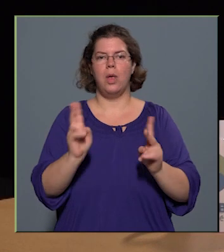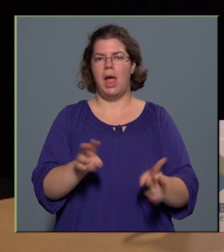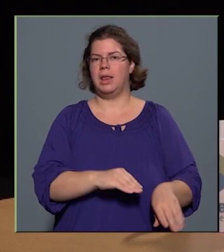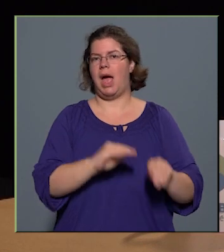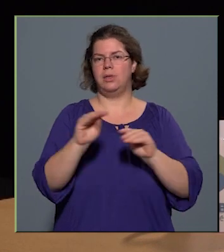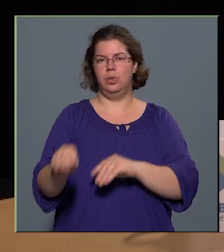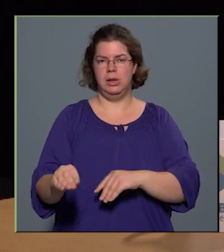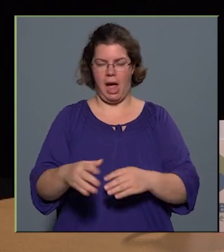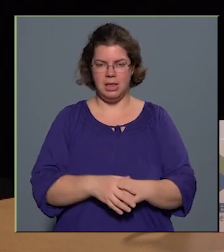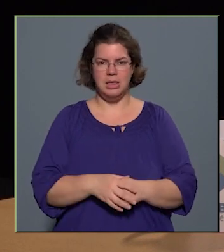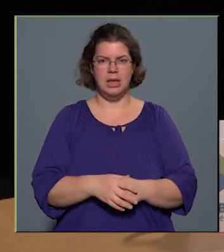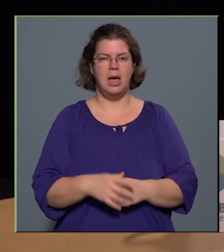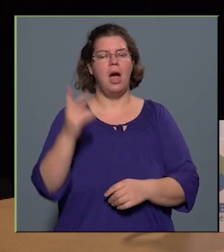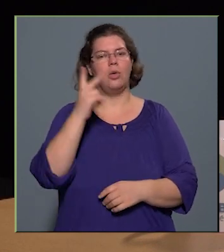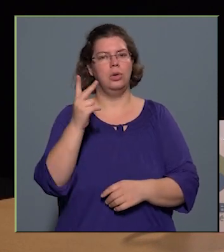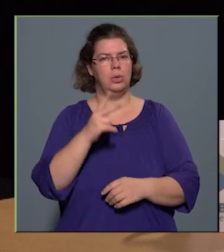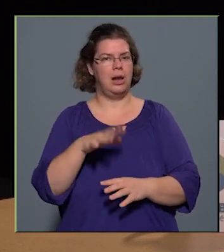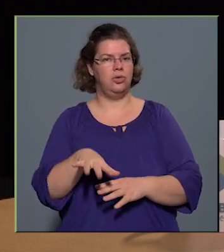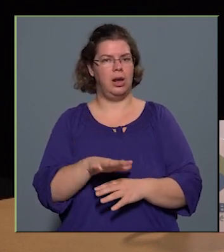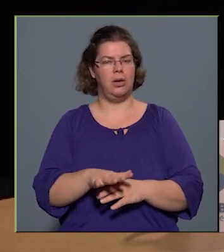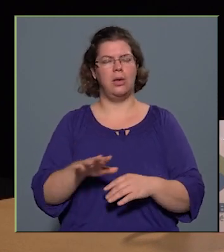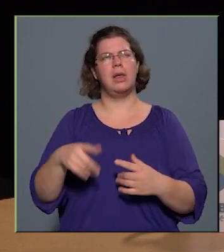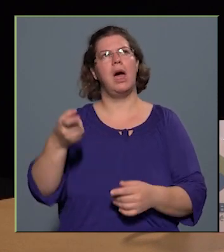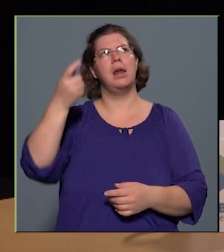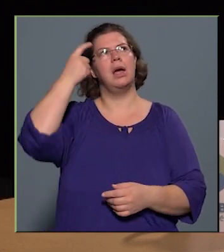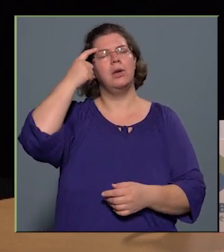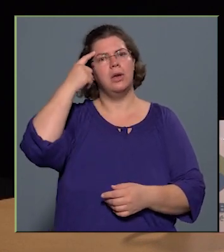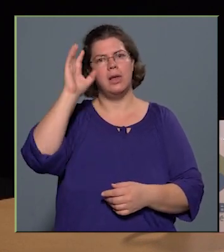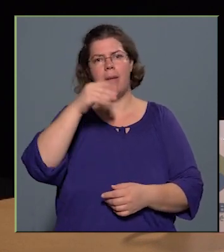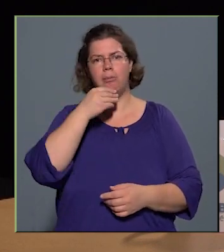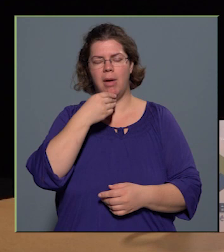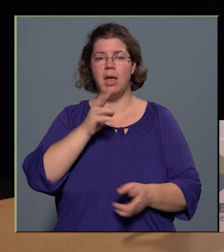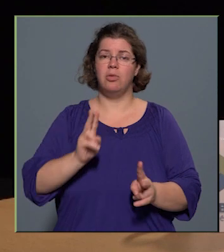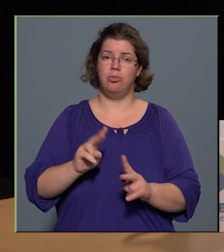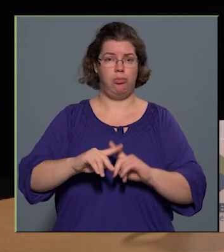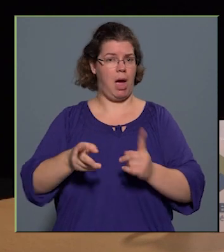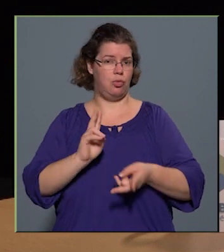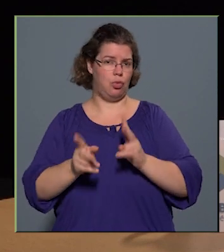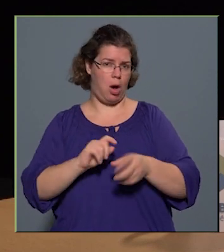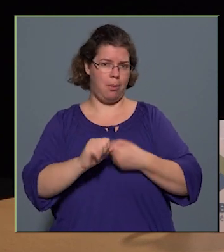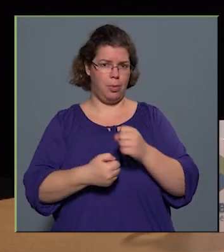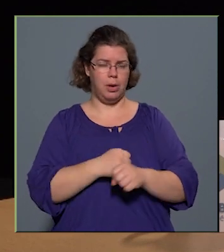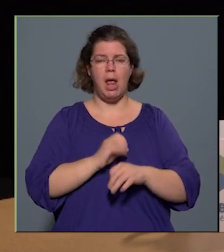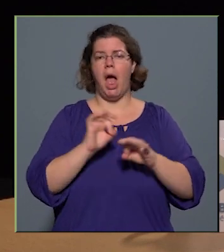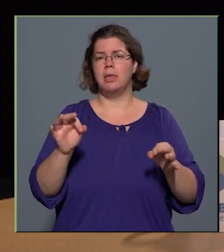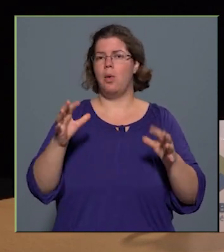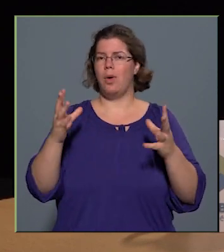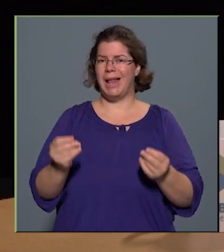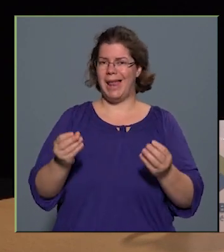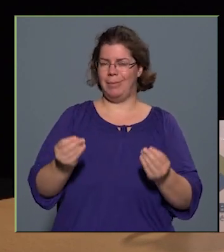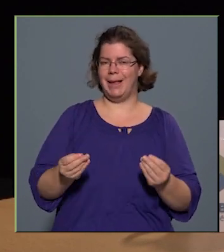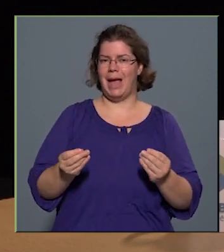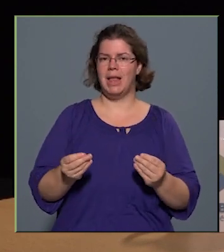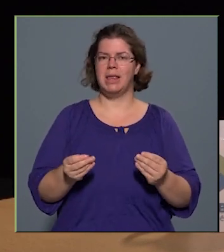átültetni a kultúrális területen? Aztán rájön az ember arra, hogy itt azért másképp működik. Tehát egy jó terméket